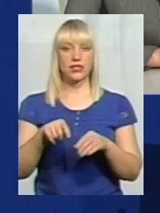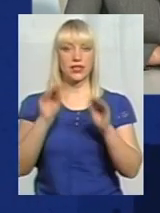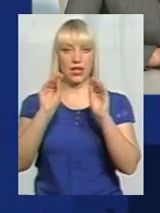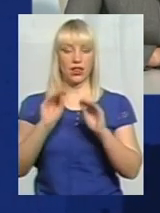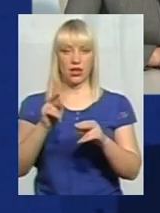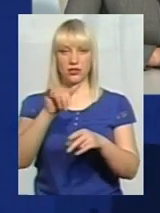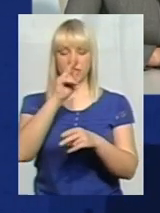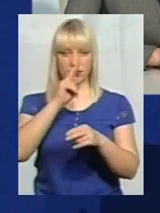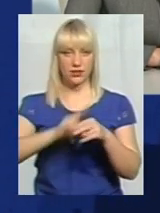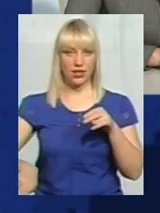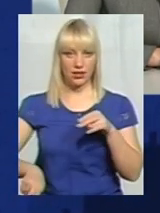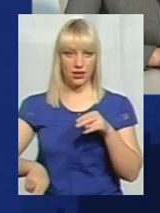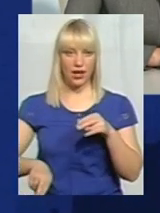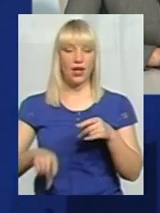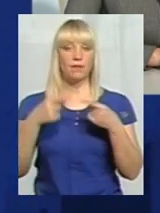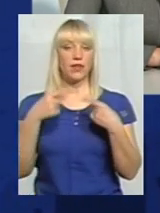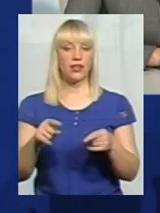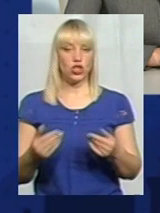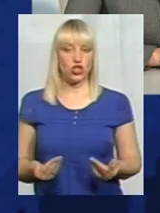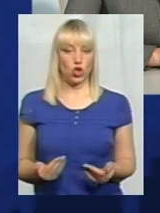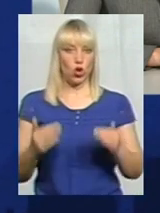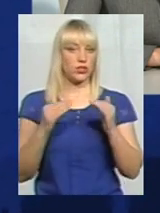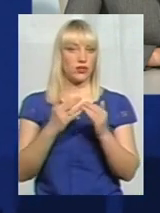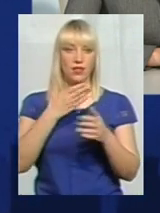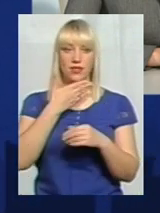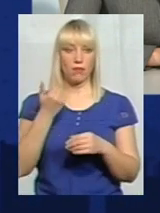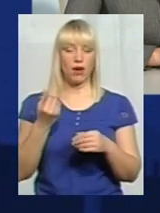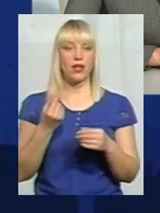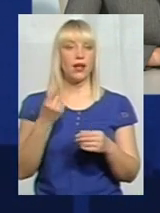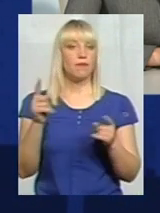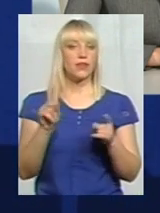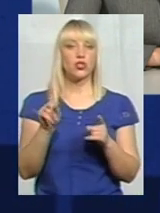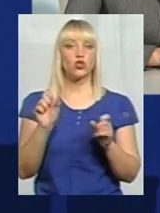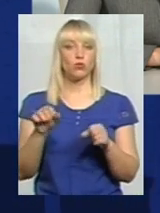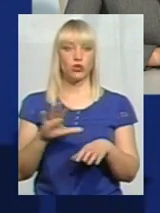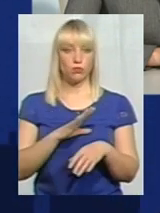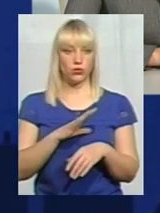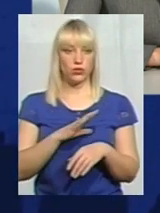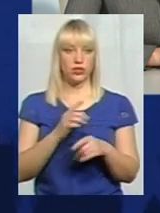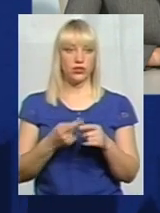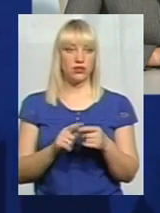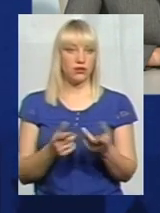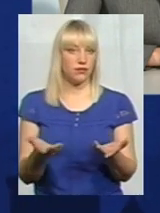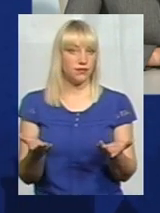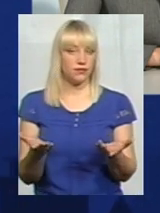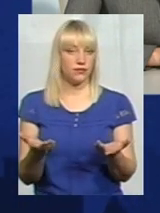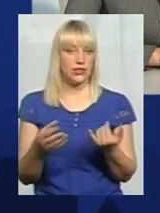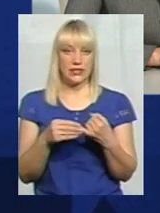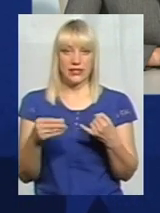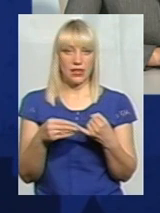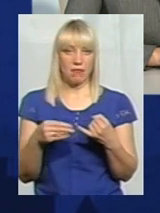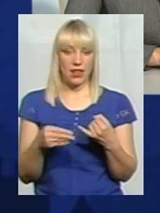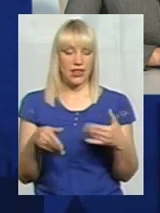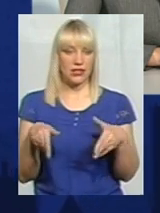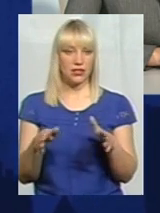і іншого житла вона немає. Тобто, єдине, що може бути, це земельна ділянка.